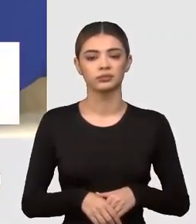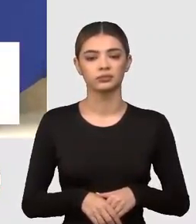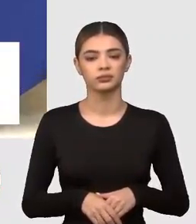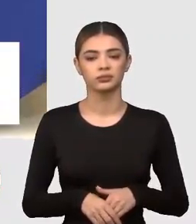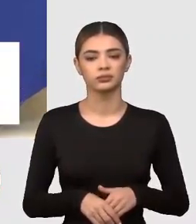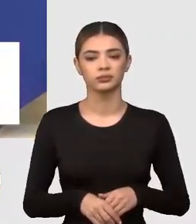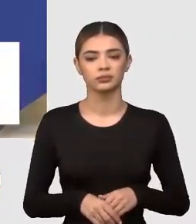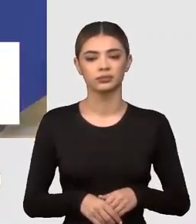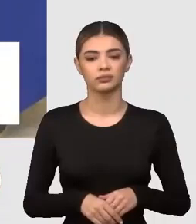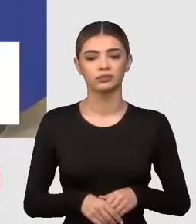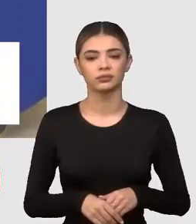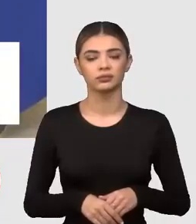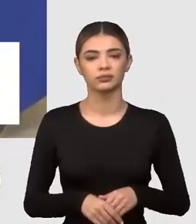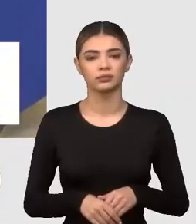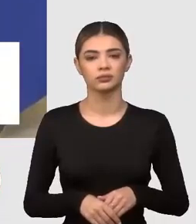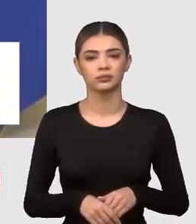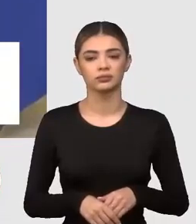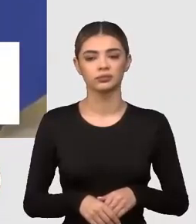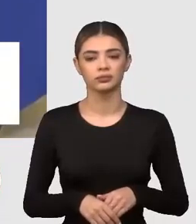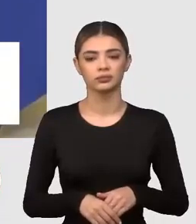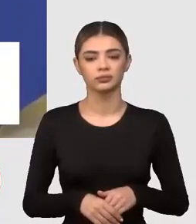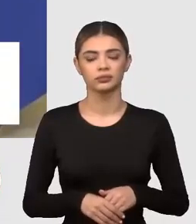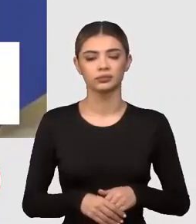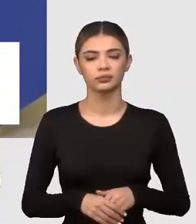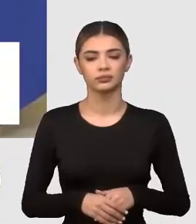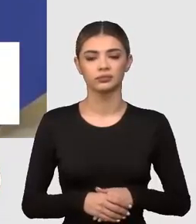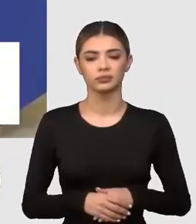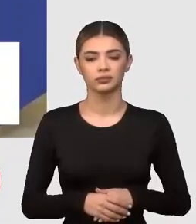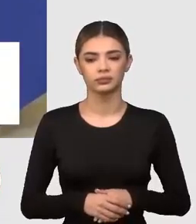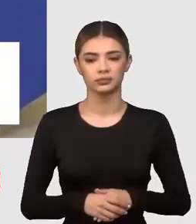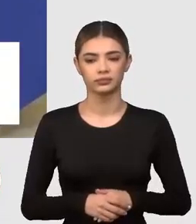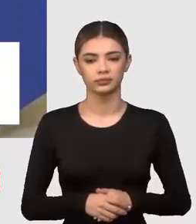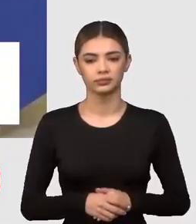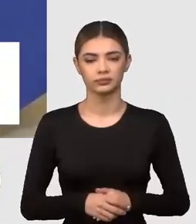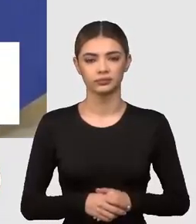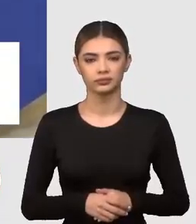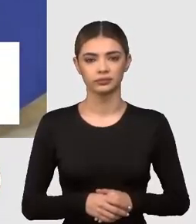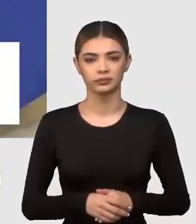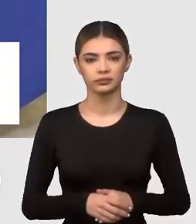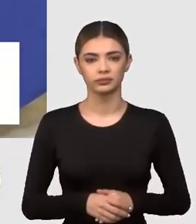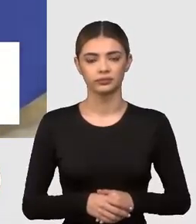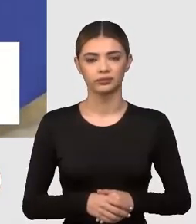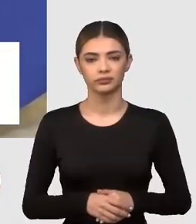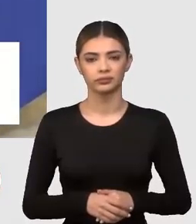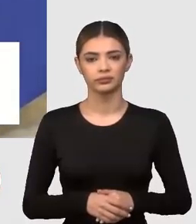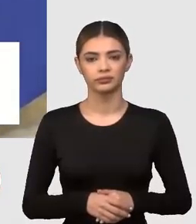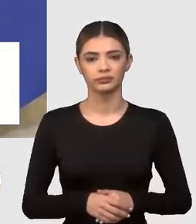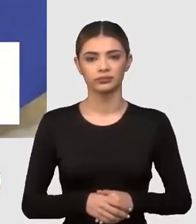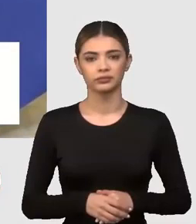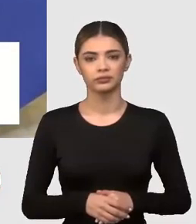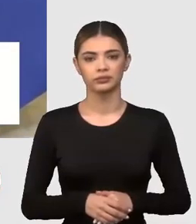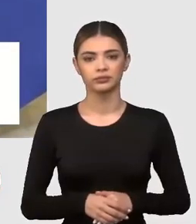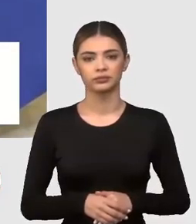ucraineanul